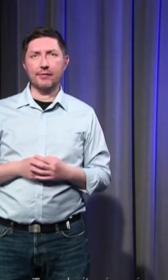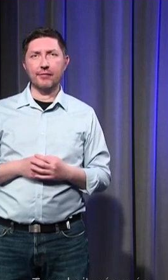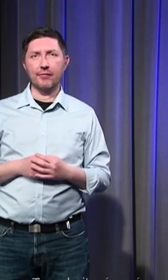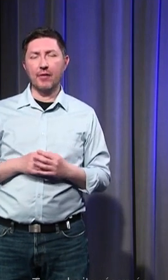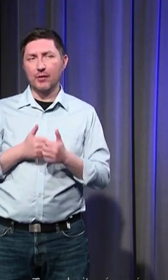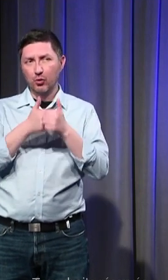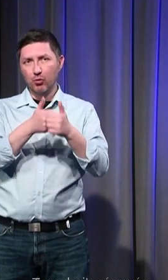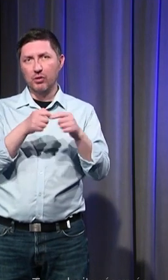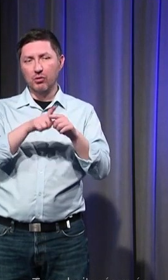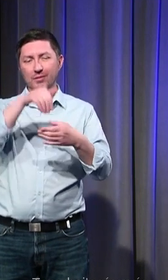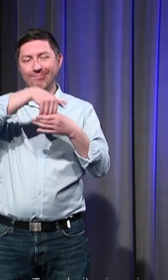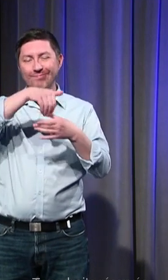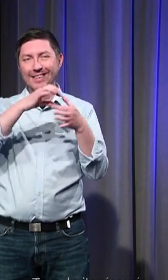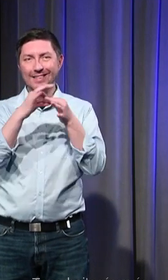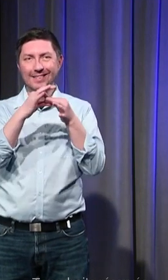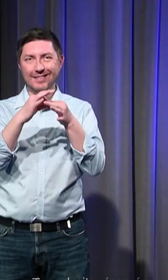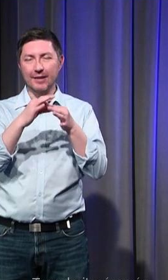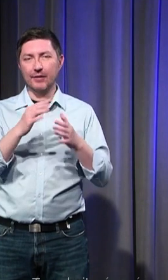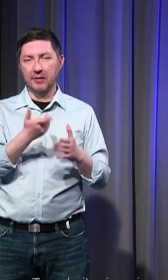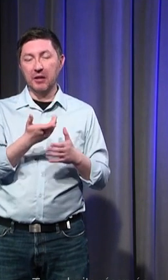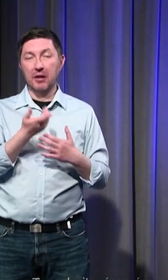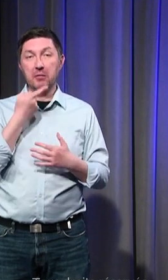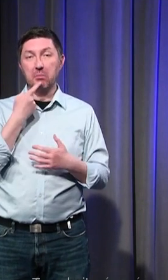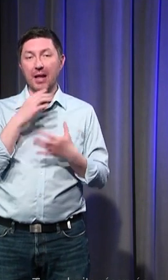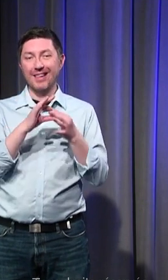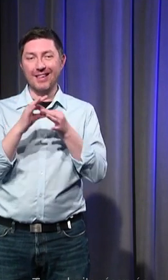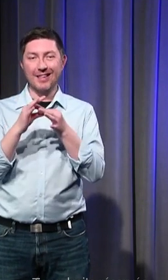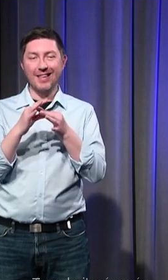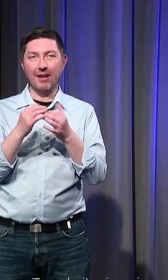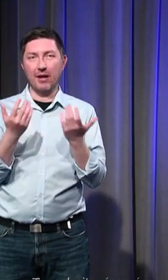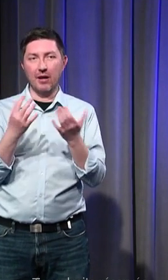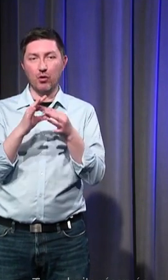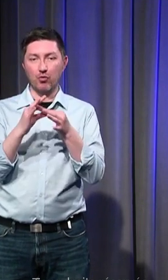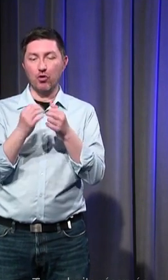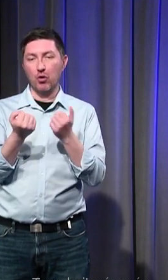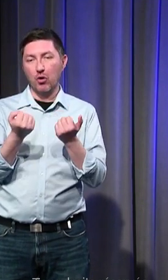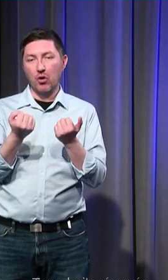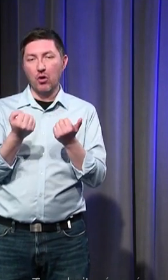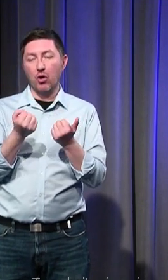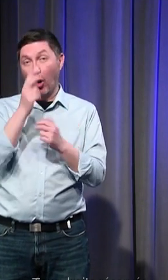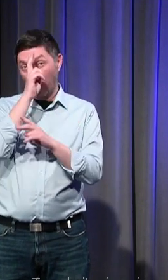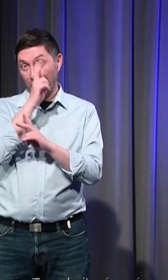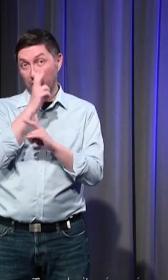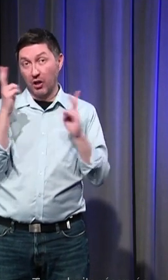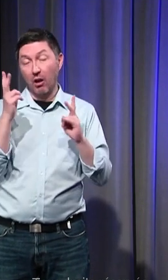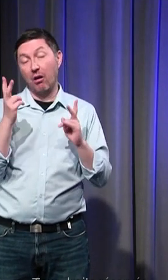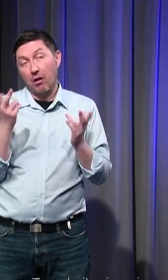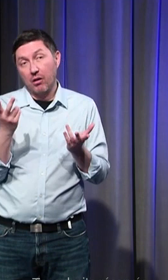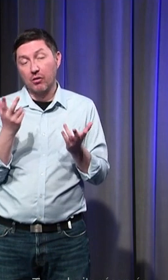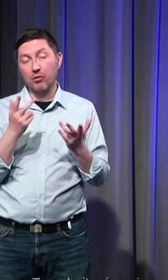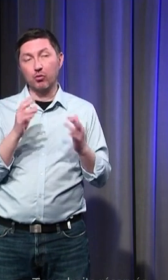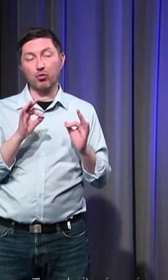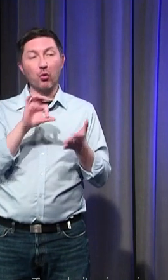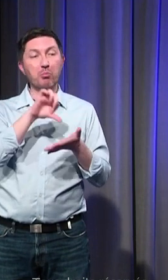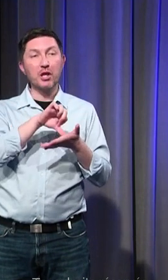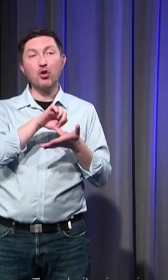en question c'est-à que ici là nous parlons de liens qui unissaient effectivement en général notamment pour le Moyen-Âge